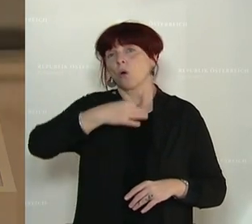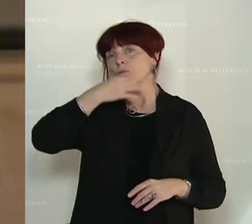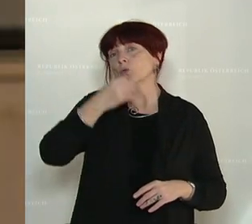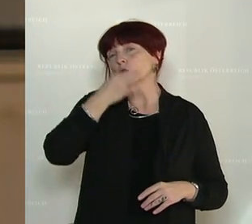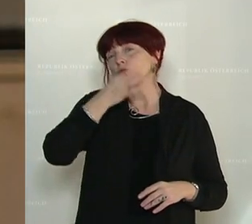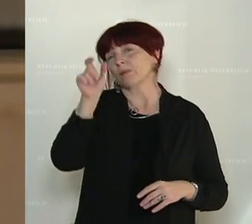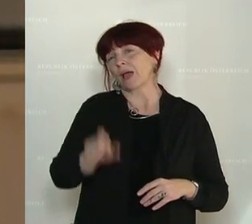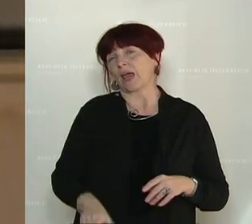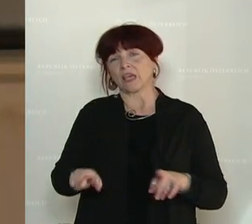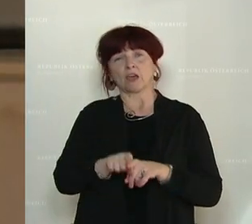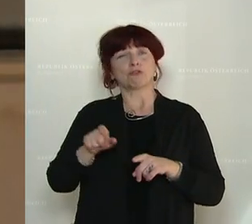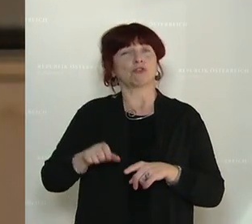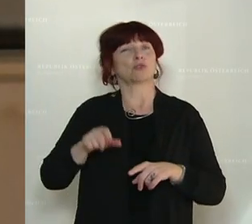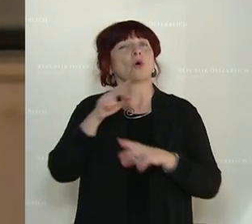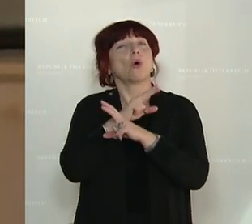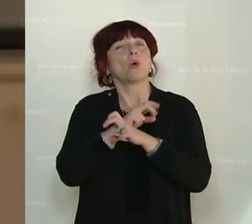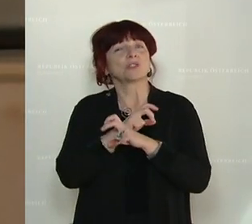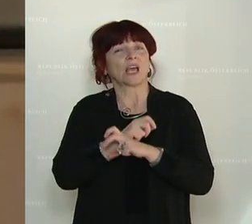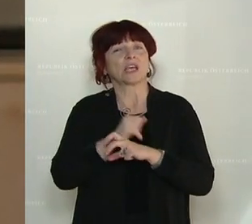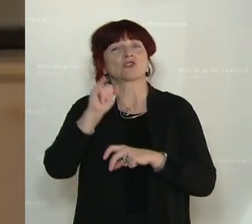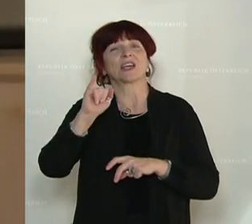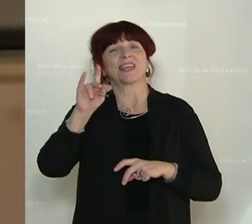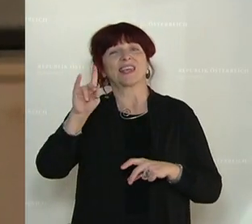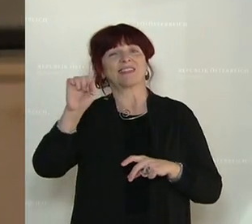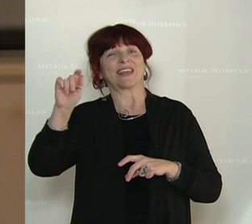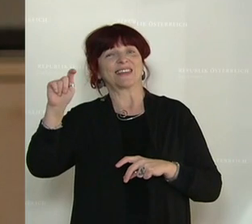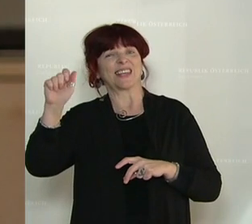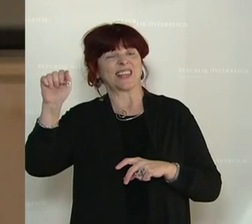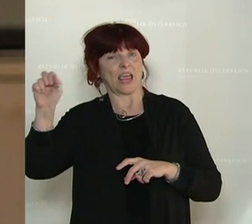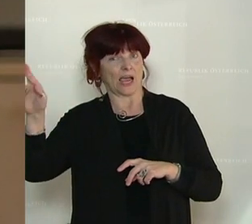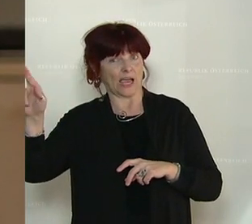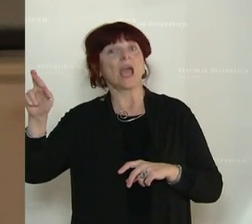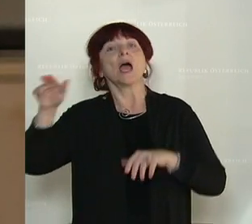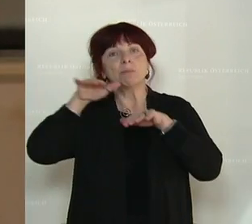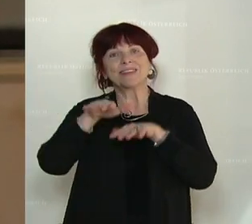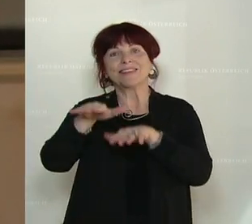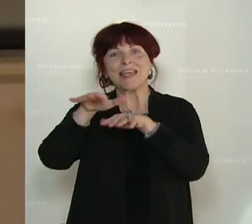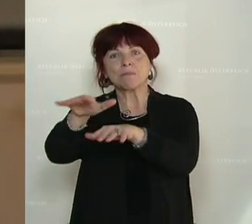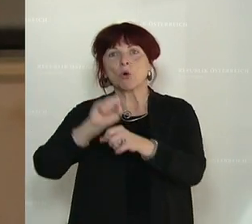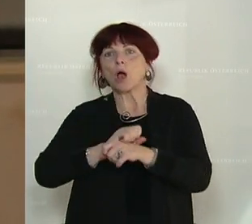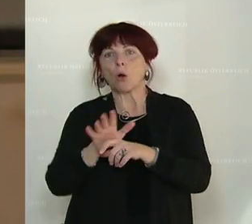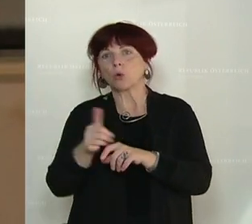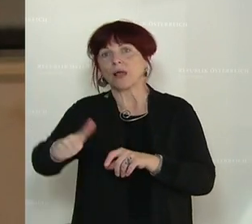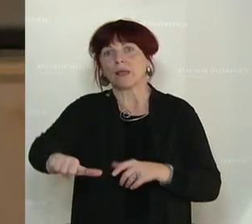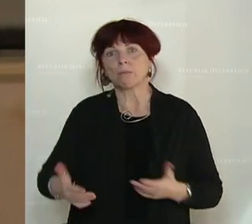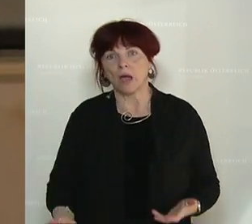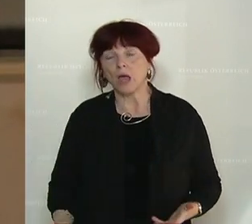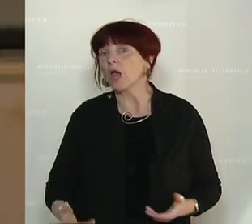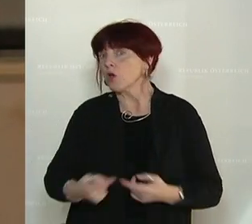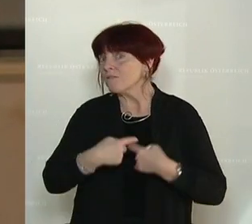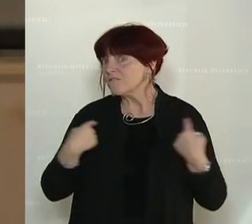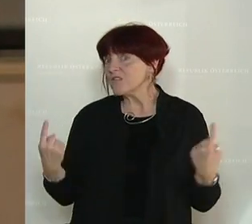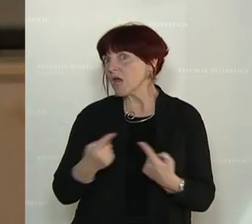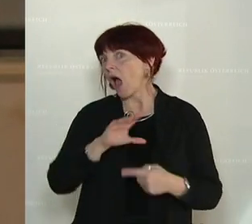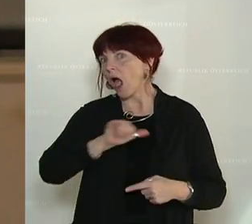einstiegig bekannte rechtsextreme Neonazis und Staatsverweigerer bei diesen Demos mitmarschieren, dann wird das für uns alle sichtbar.